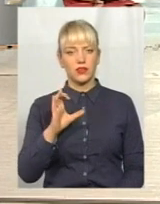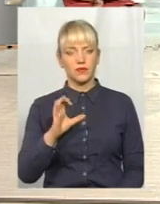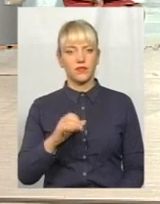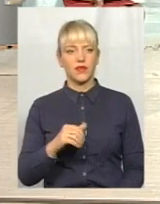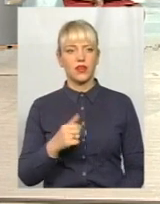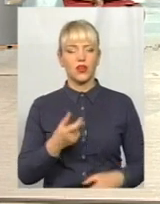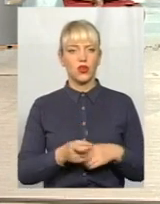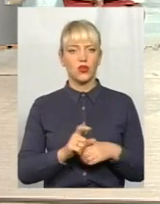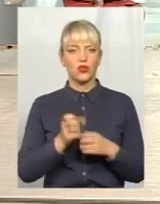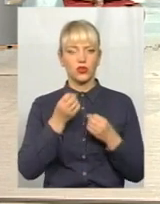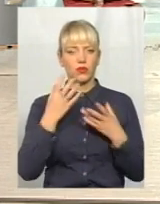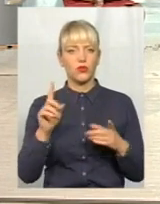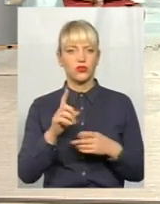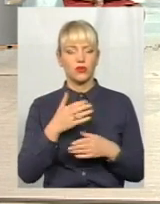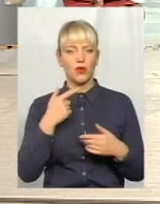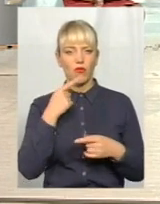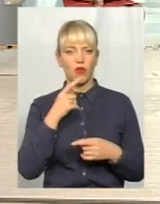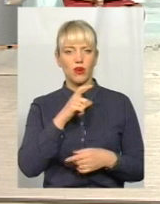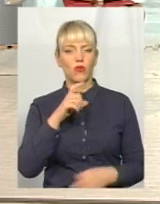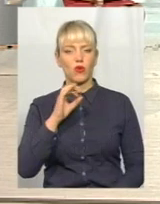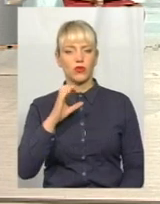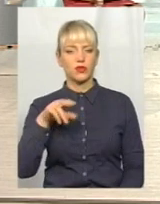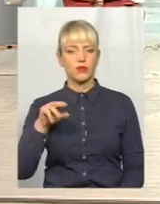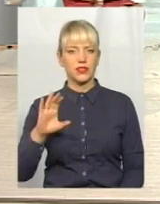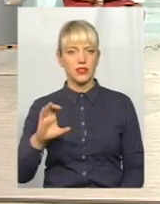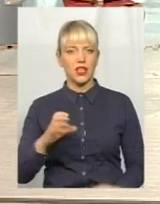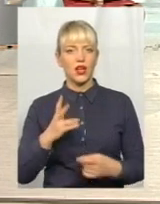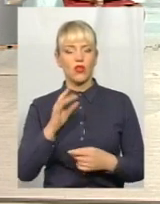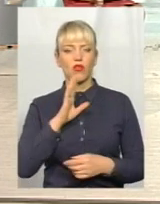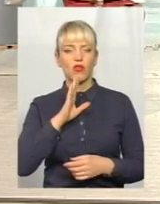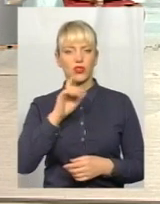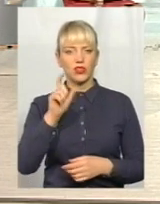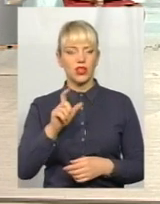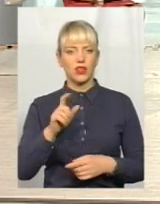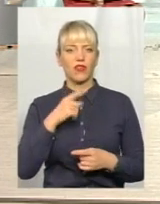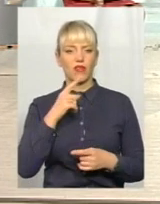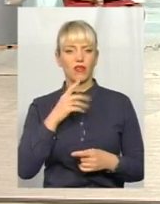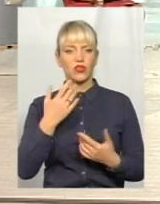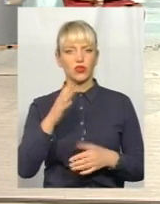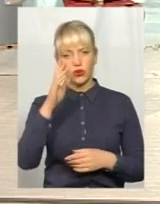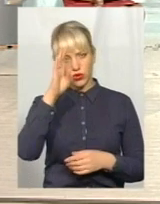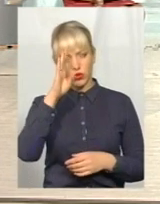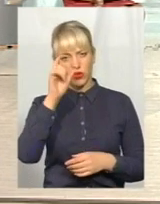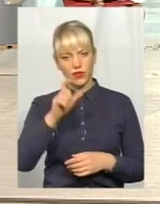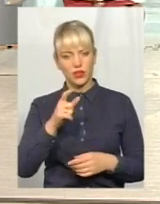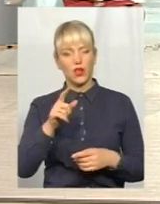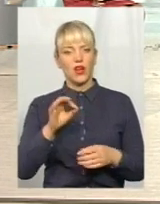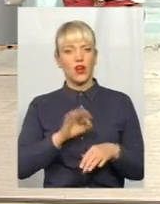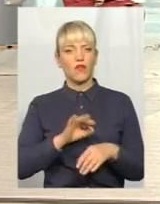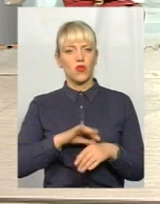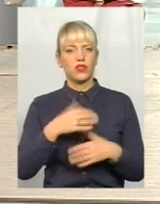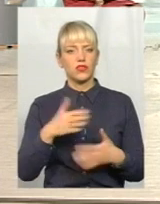дуже добре, що ми зараз говоримо про хоспис, але саме глядачка говорила про те, що чоловік вже 8 років хворий, і що